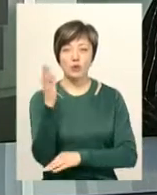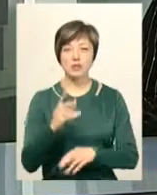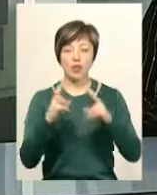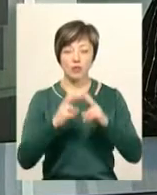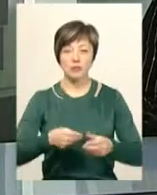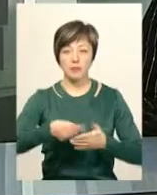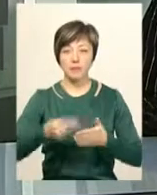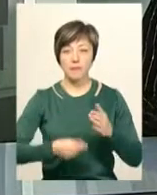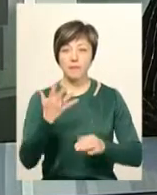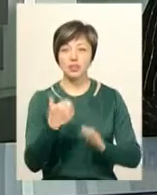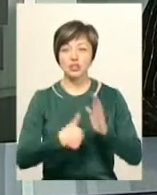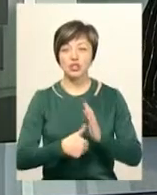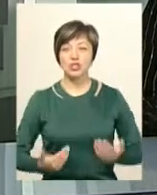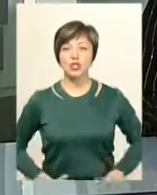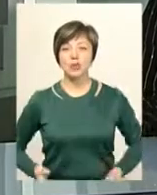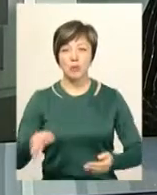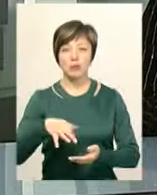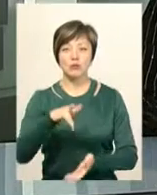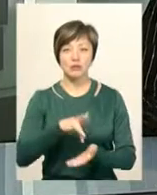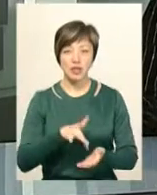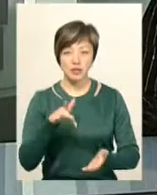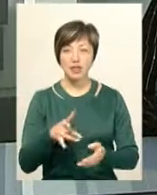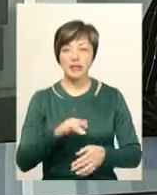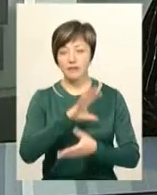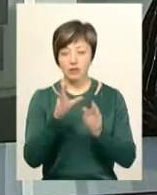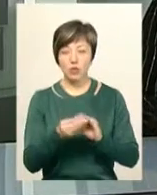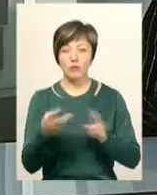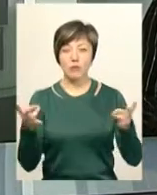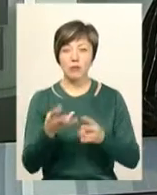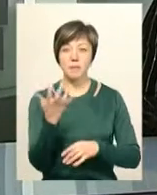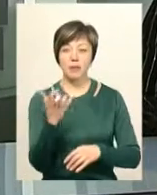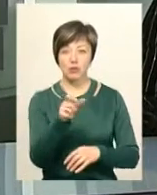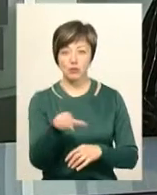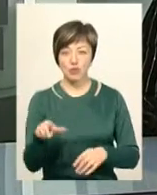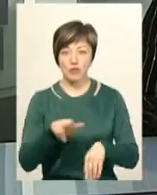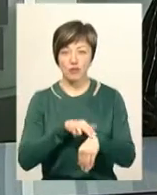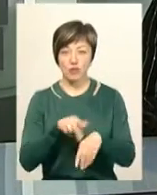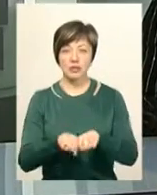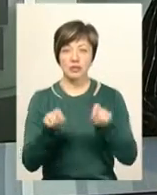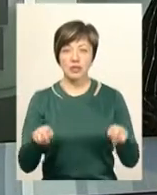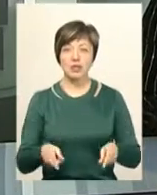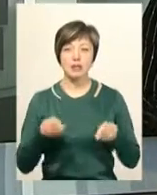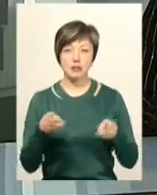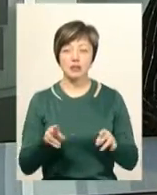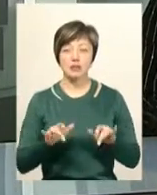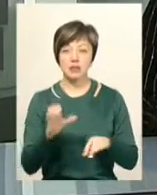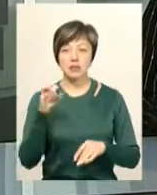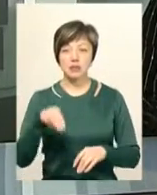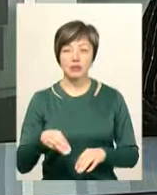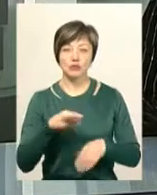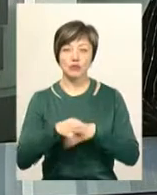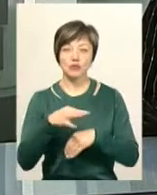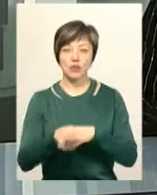підписалося 506 жителів обласного центру із необхідних 500. Правоохоронці відкрили кримінальне провадження за статтею